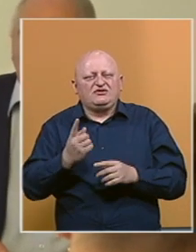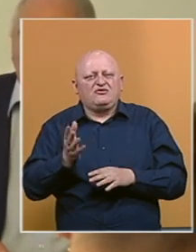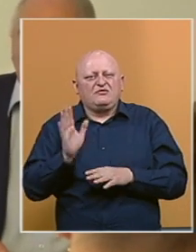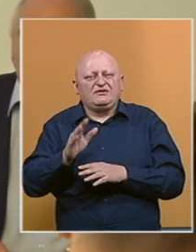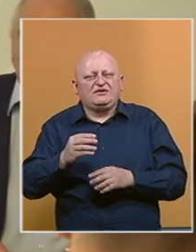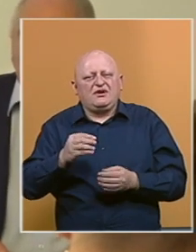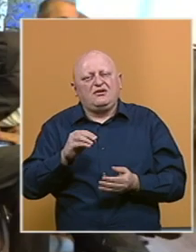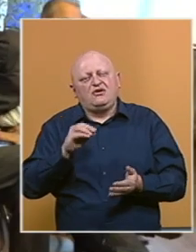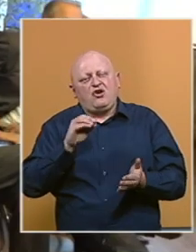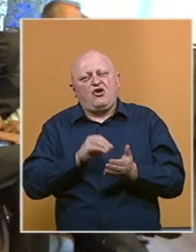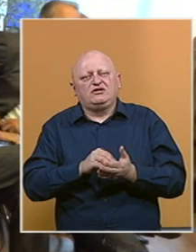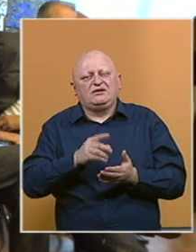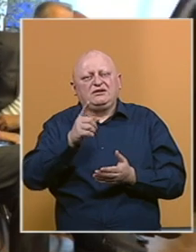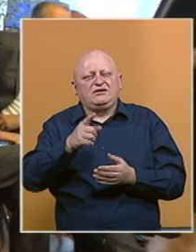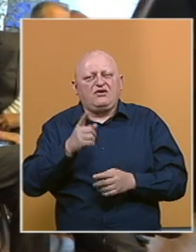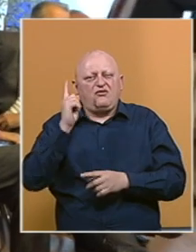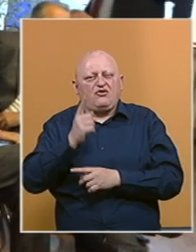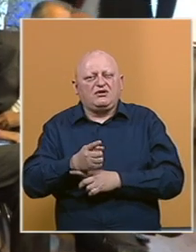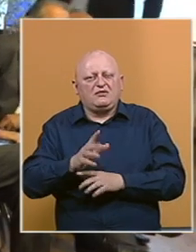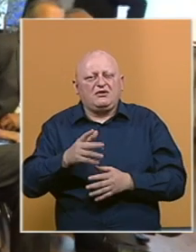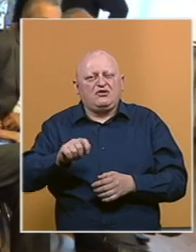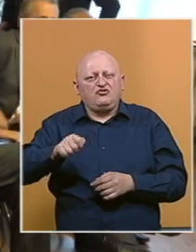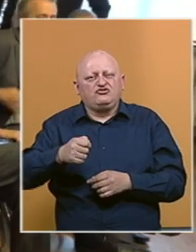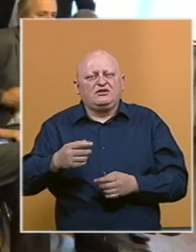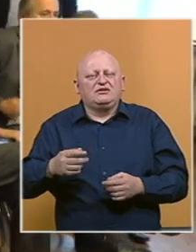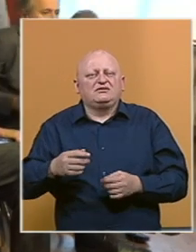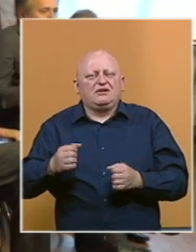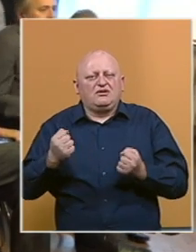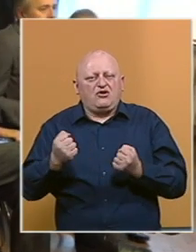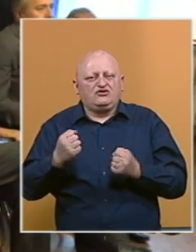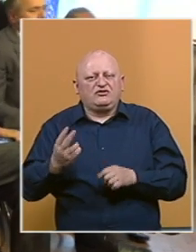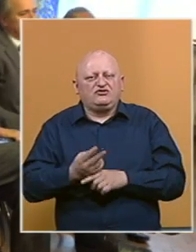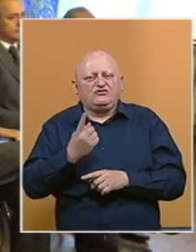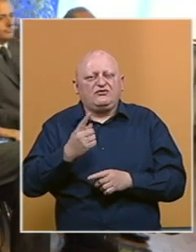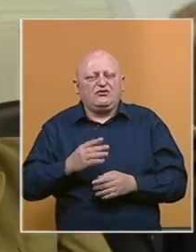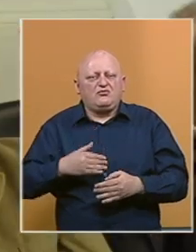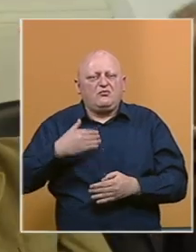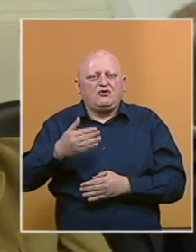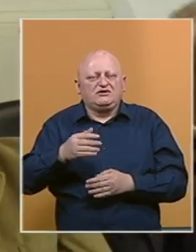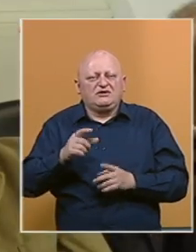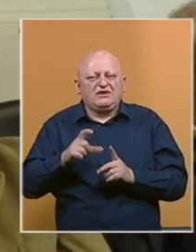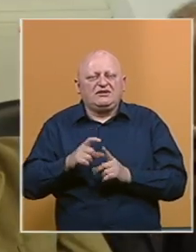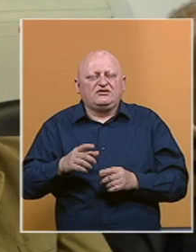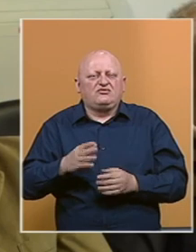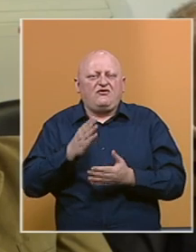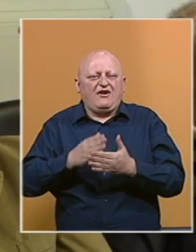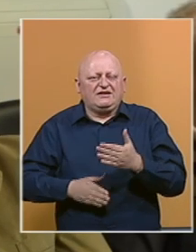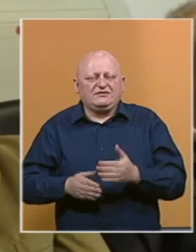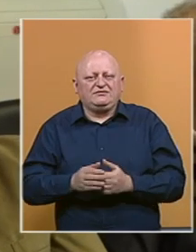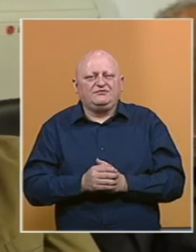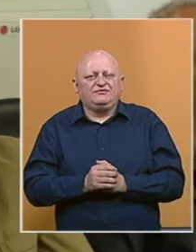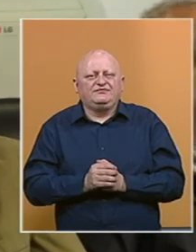visokog predstavnika. Ocijenila je da su njegove odluke bile ključne za opstanak države u prvoj post Dejtonskoj fazi.